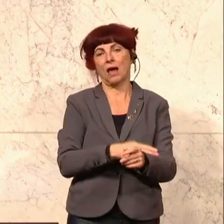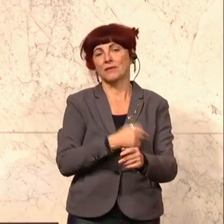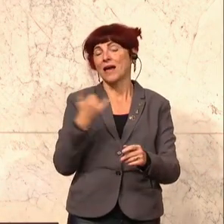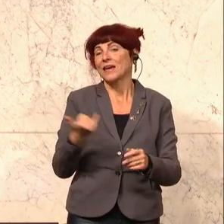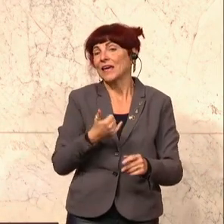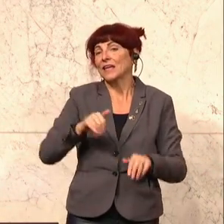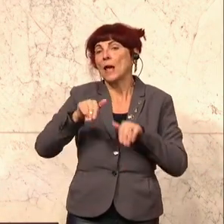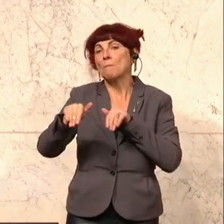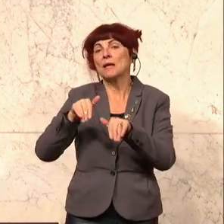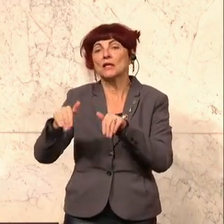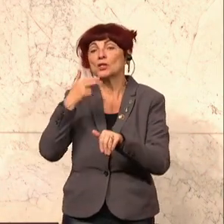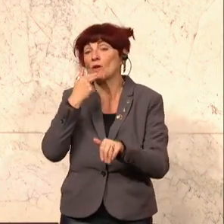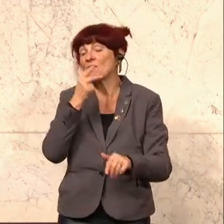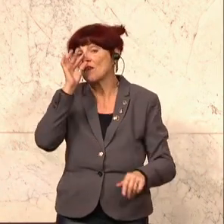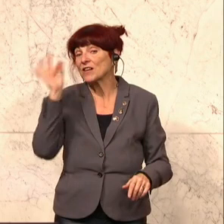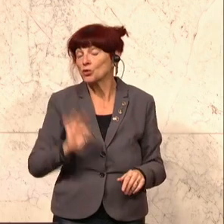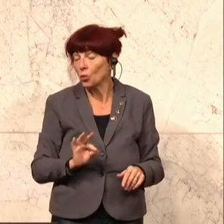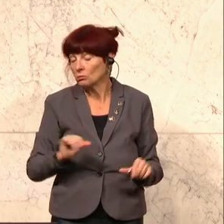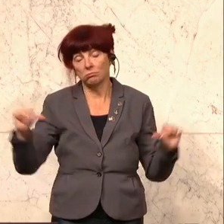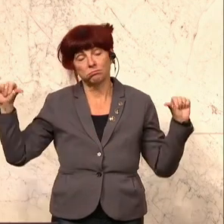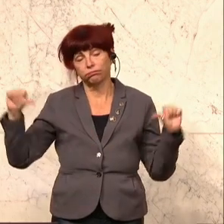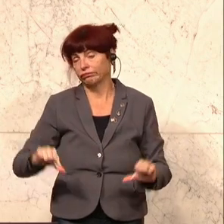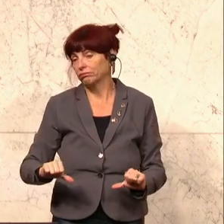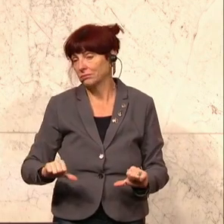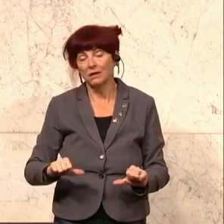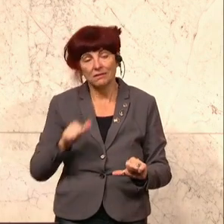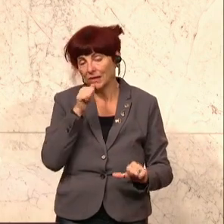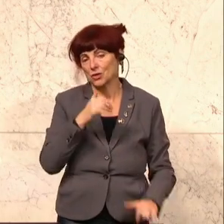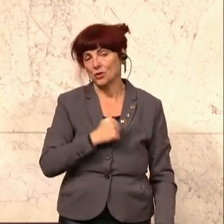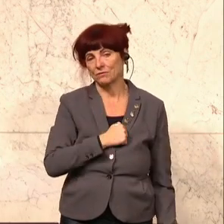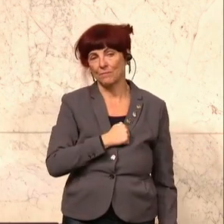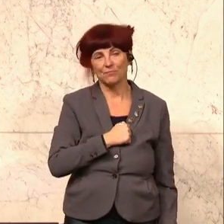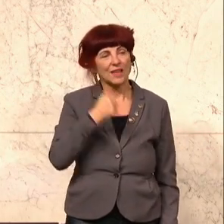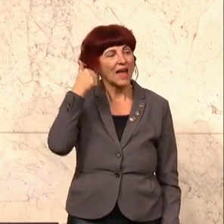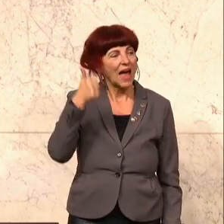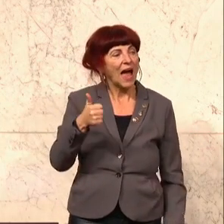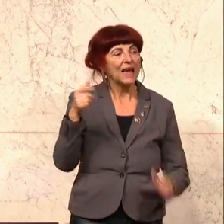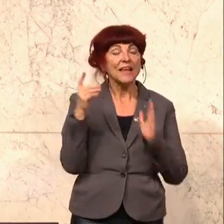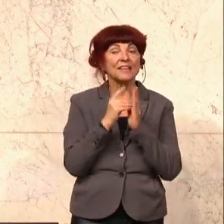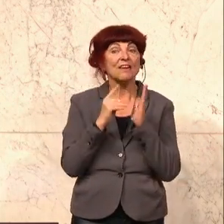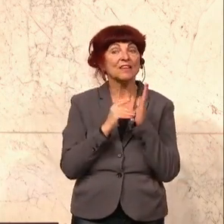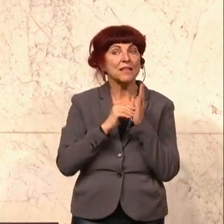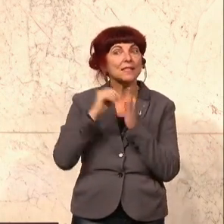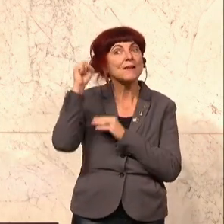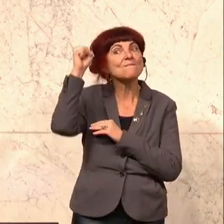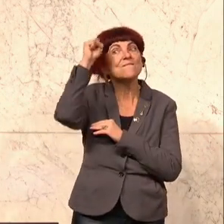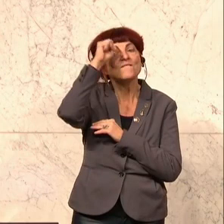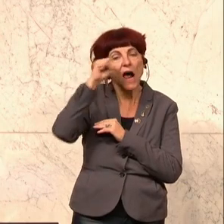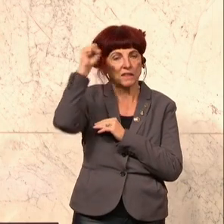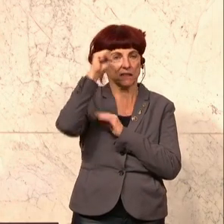versucht hat, ist gnadenlos gescheitert. Und es ist eine Definition von Wahnsinn, meine Damen und Herren,